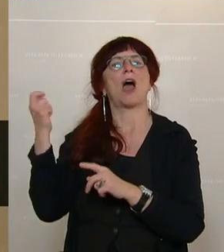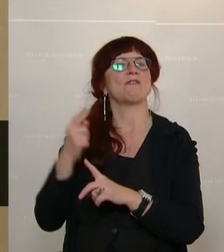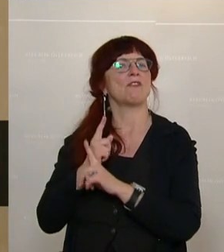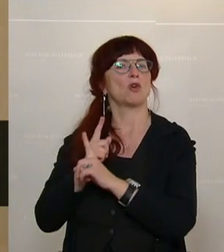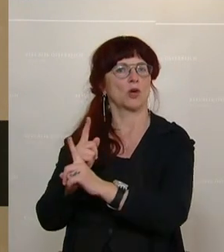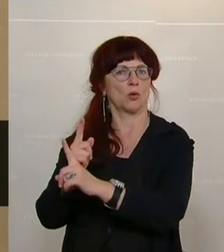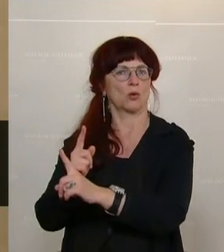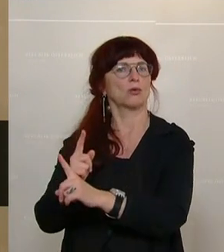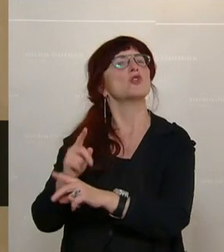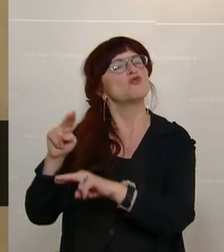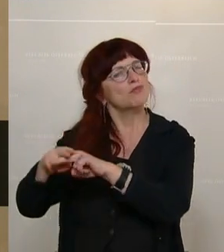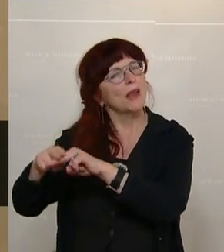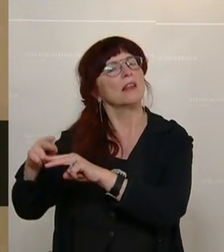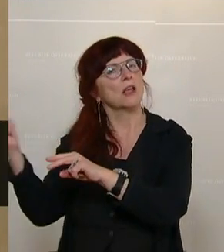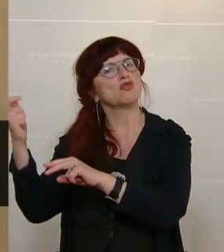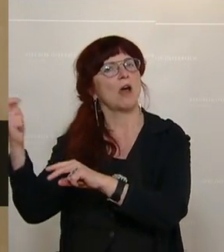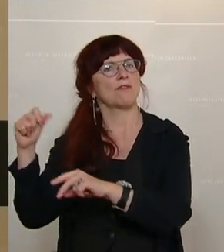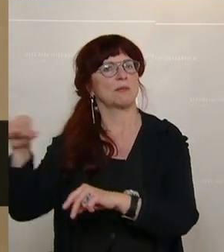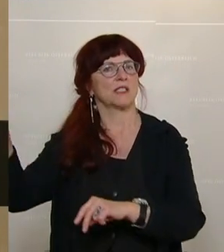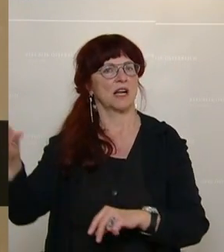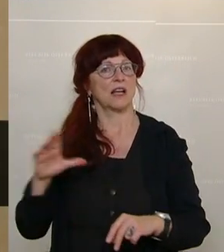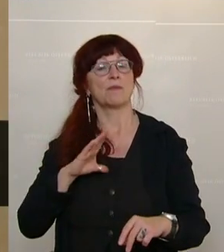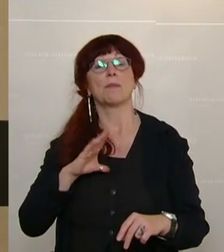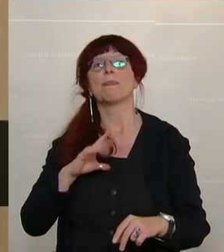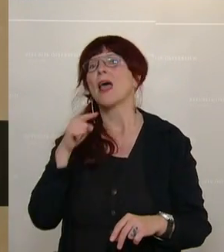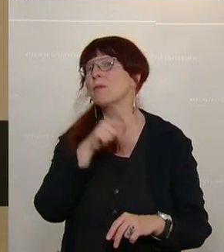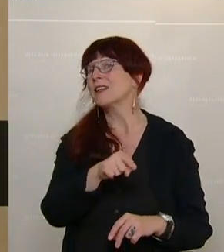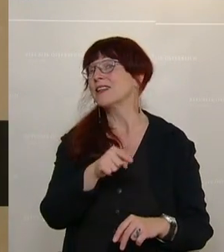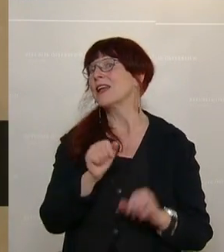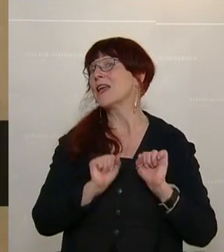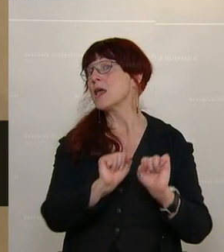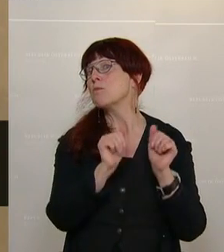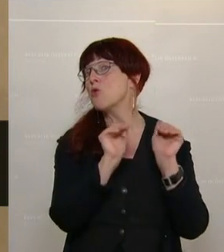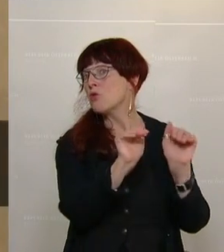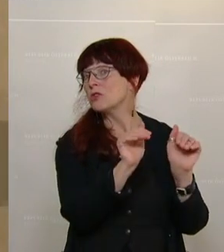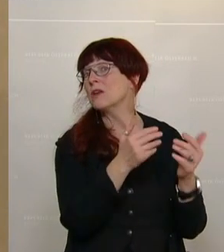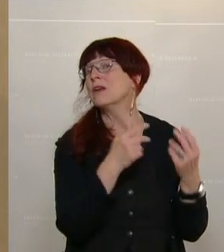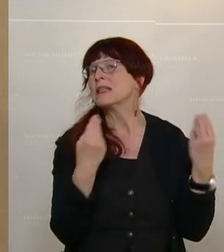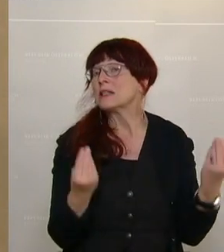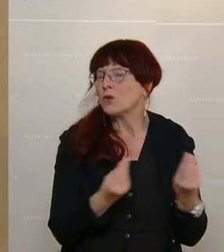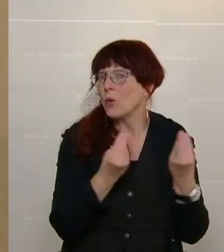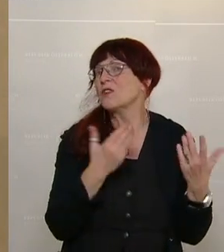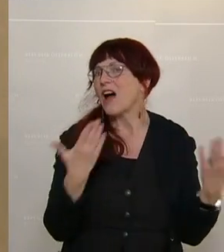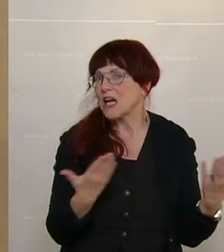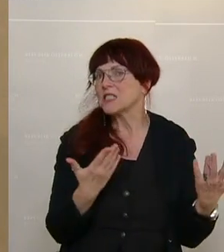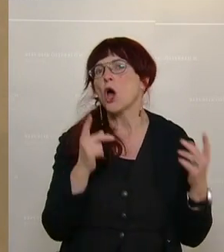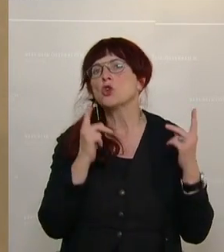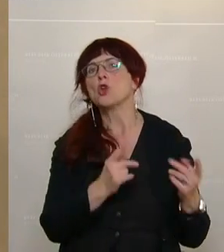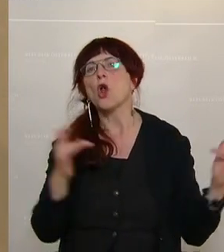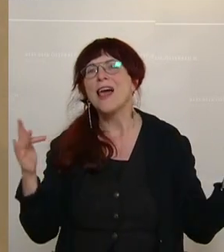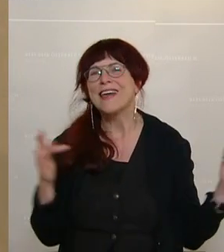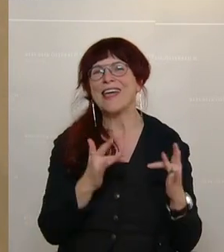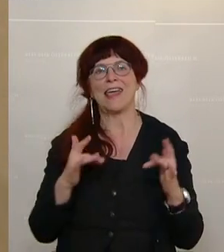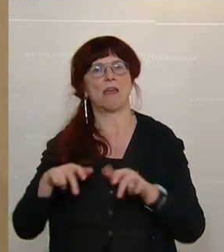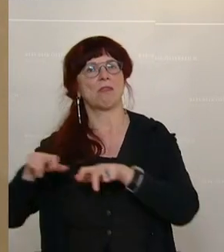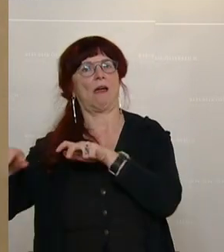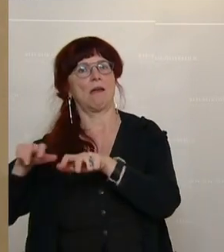allein darum, dass man Abgeordnete vor der Willkür von Regierenden schützt und es geht, der Kollege Schrangl hat das schon angesprochen, um die Funktionsfähigkeit